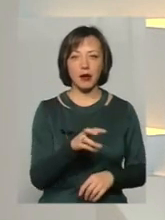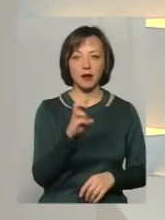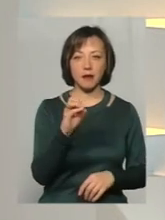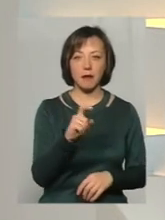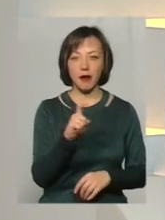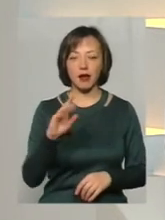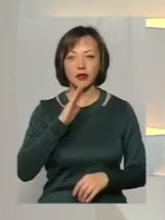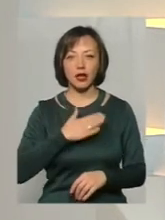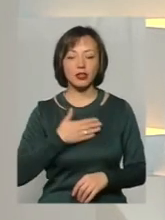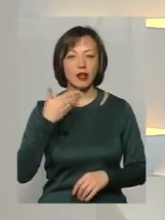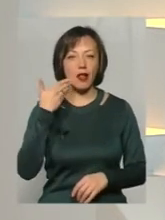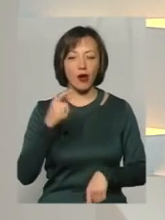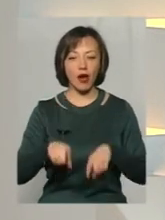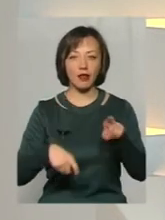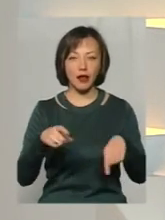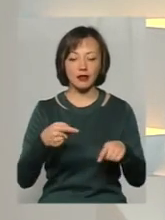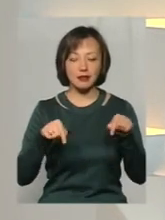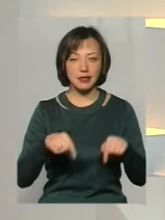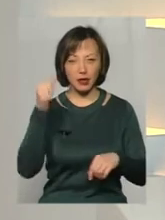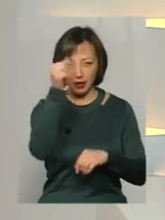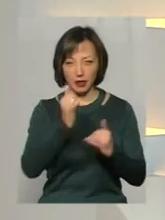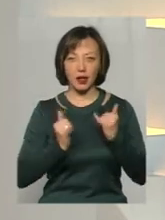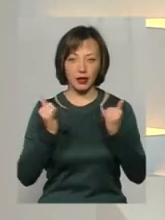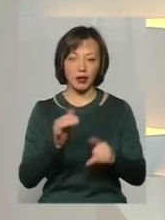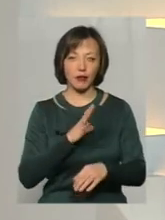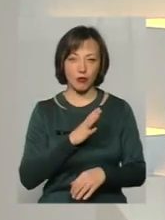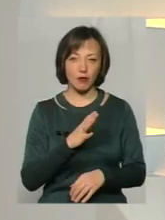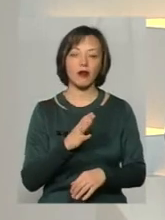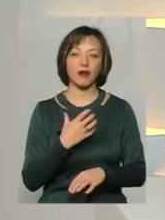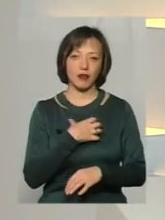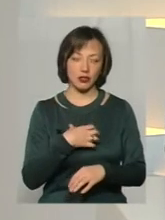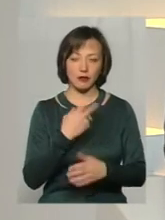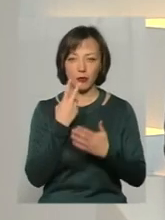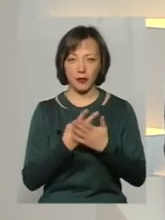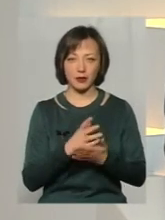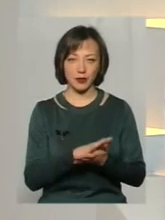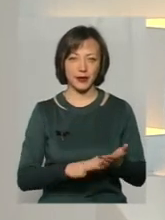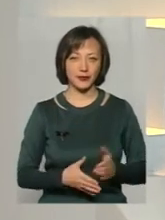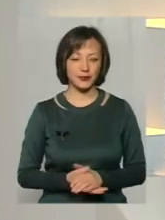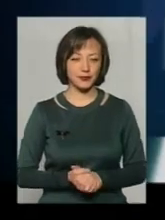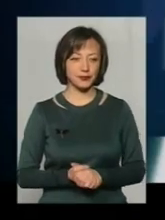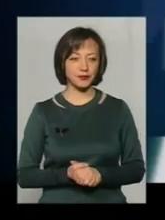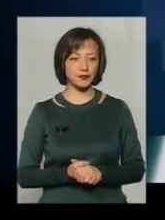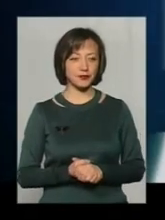легкоатлетка. Цей рік для неї також був переломним. Чому? Давайте побачимо у сюжеті.